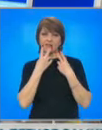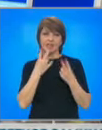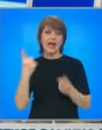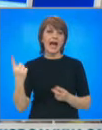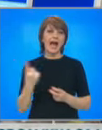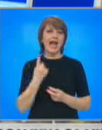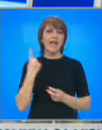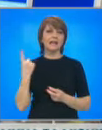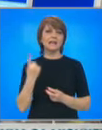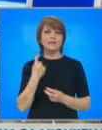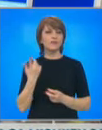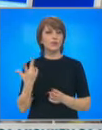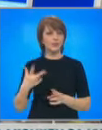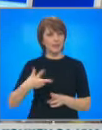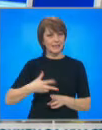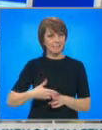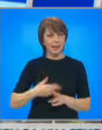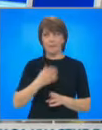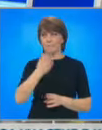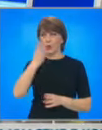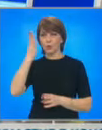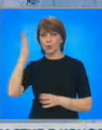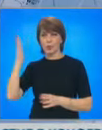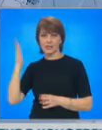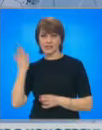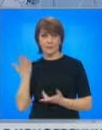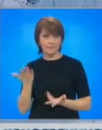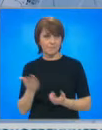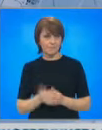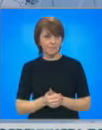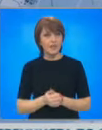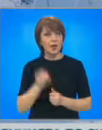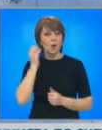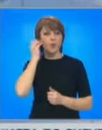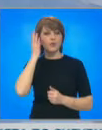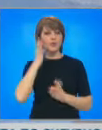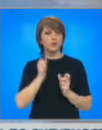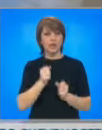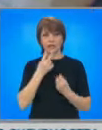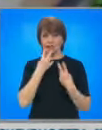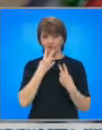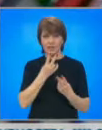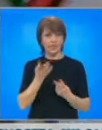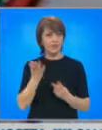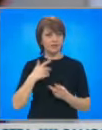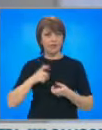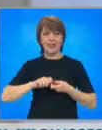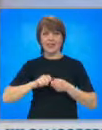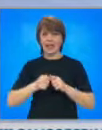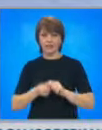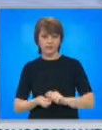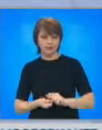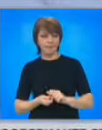единствено, когато спрем прогнозата за времето, обществото ни забелязва. Учените очакват да видят още дали ще се наруши научната им